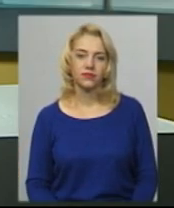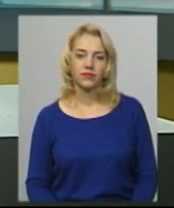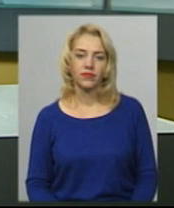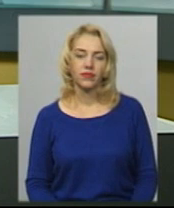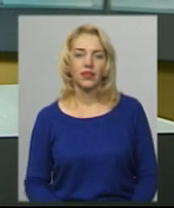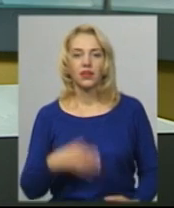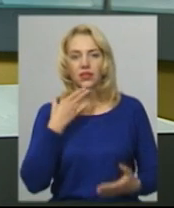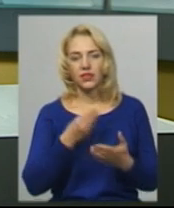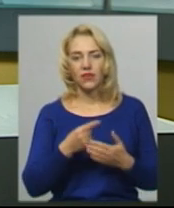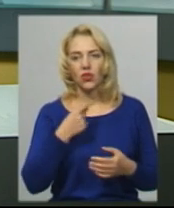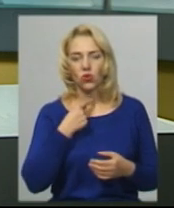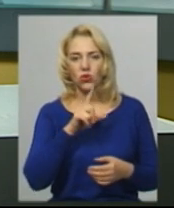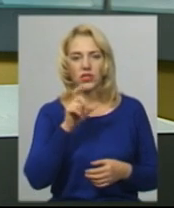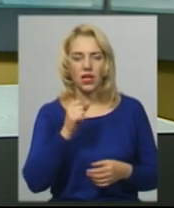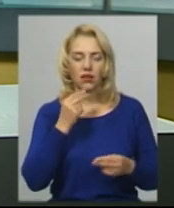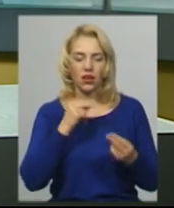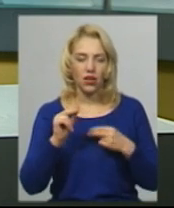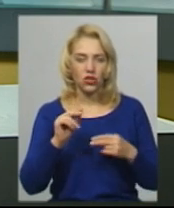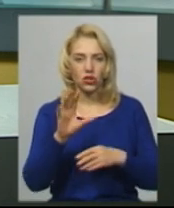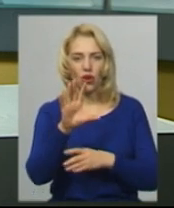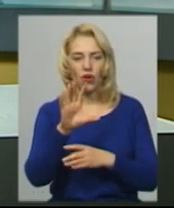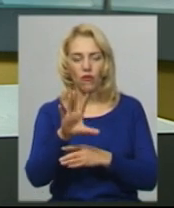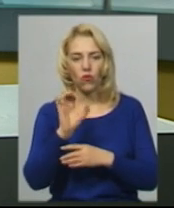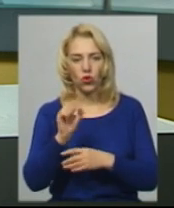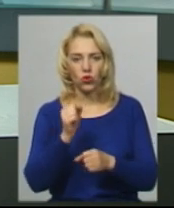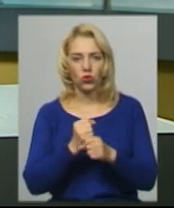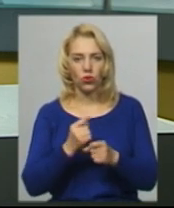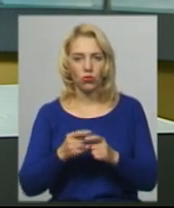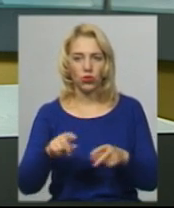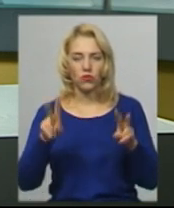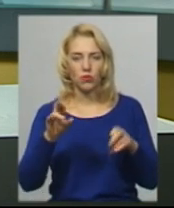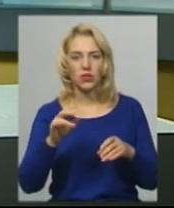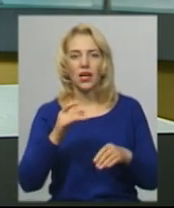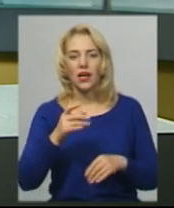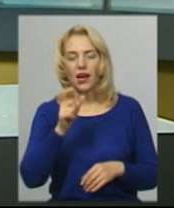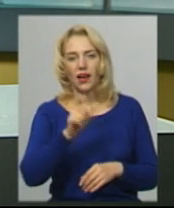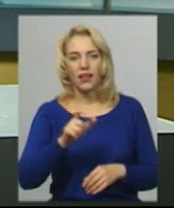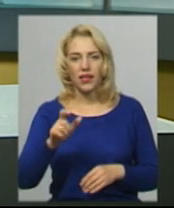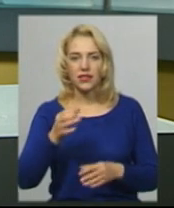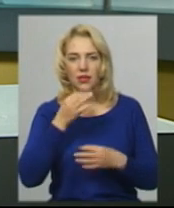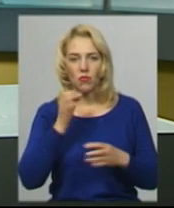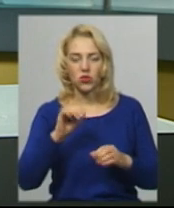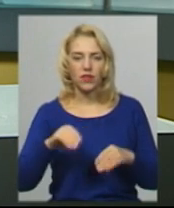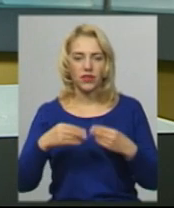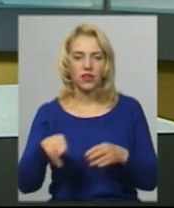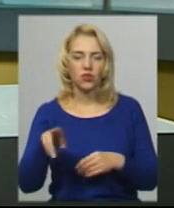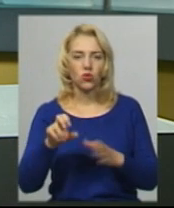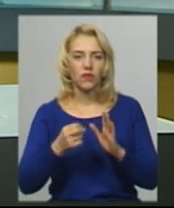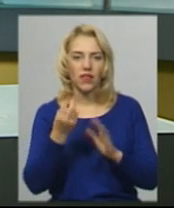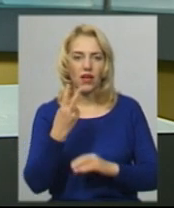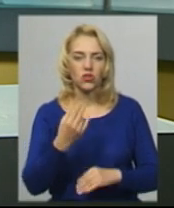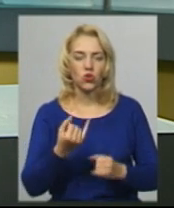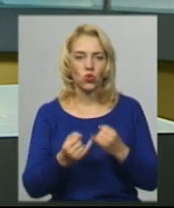Свій голос за кращу фотороботу у номінації «Приз глядацьких симпатій» можна віддати до 12 жовтня. Про це розповів